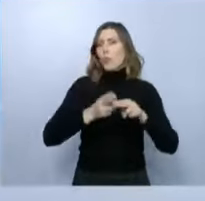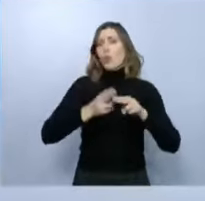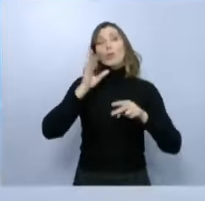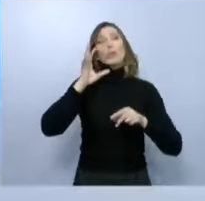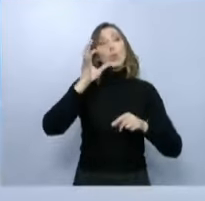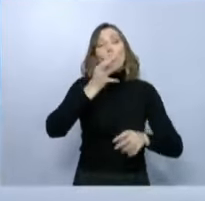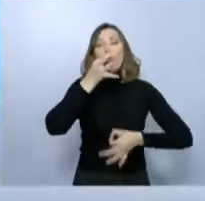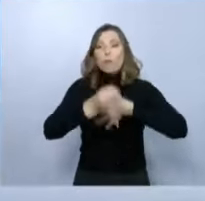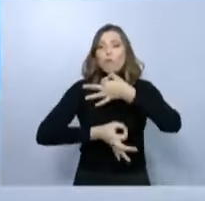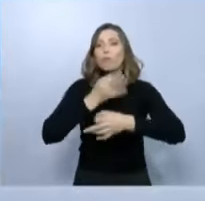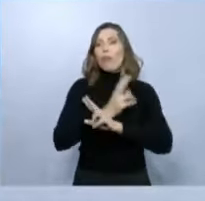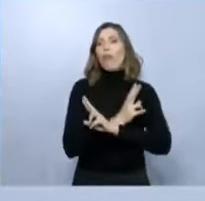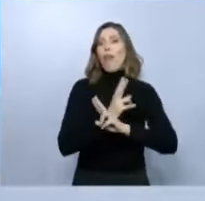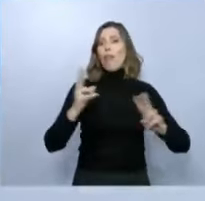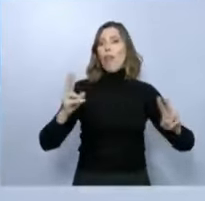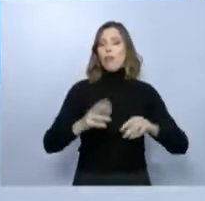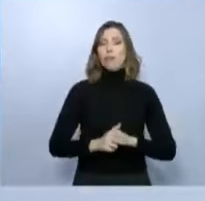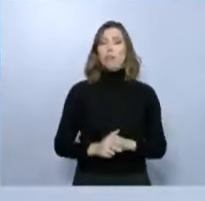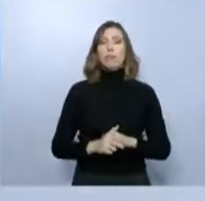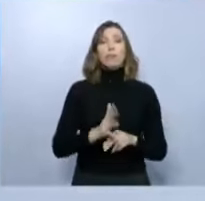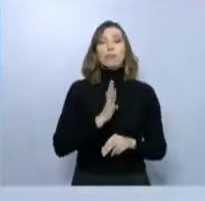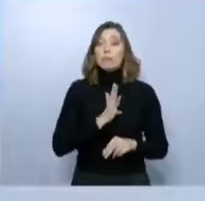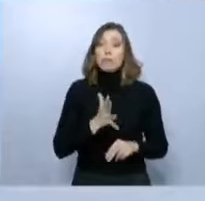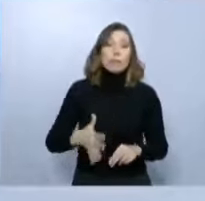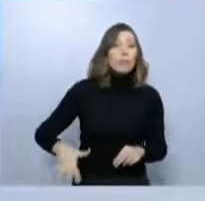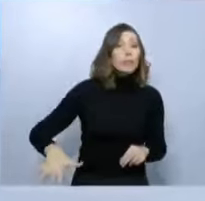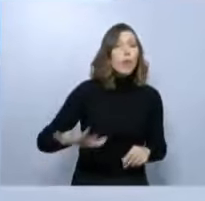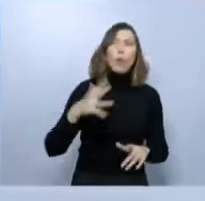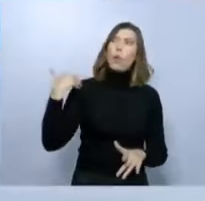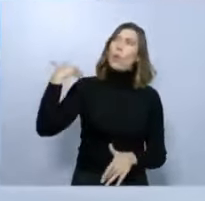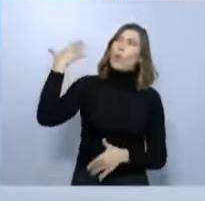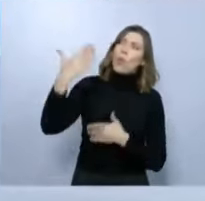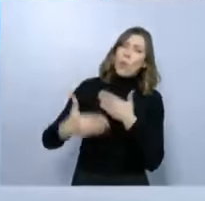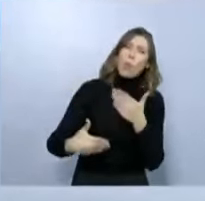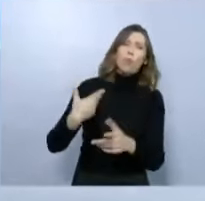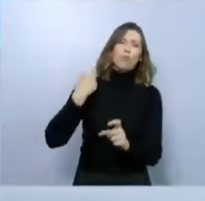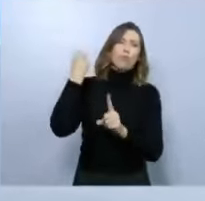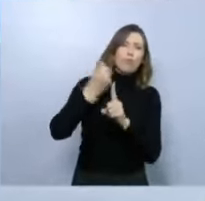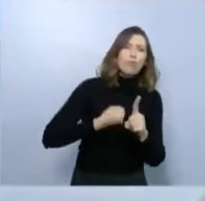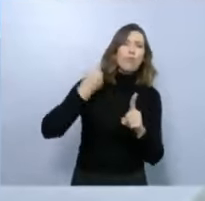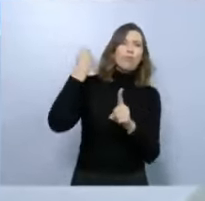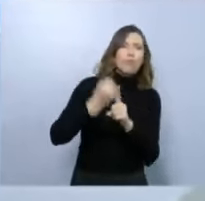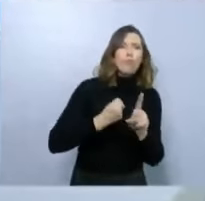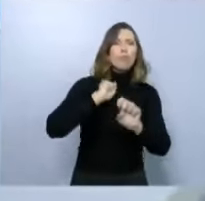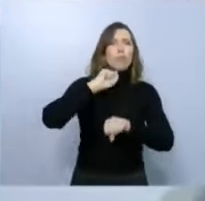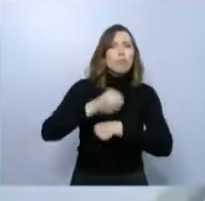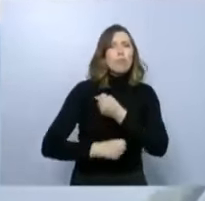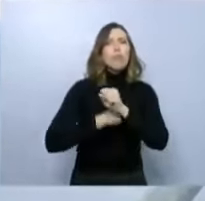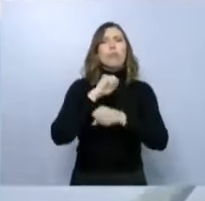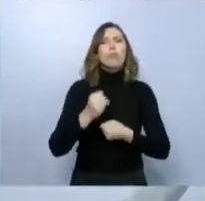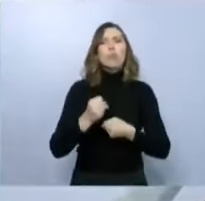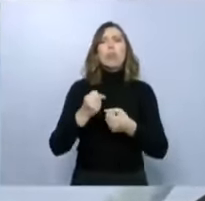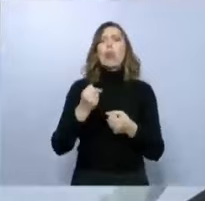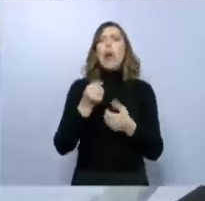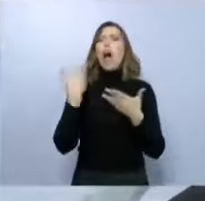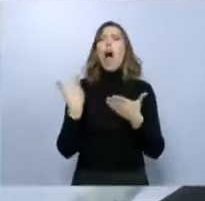Η ιστορία των αγώνων του λαού μας, στο διάβα των αιώνων, είναι η ιστορία αυτού του τόπου. Είναι